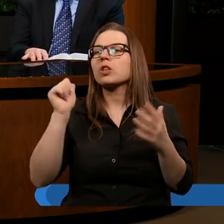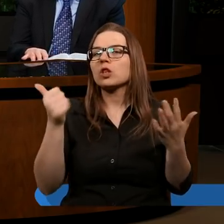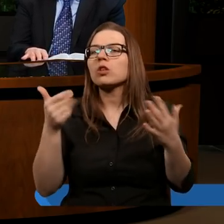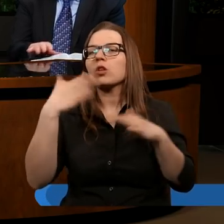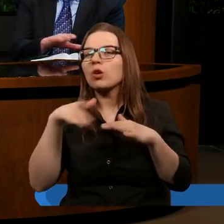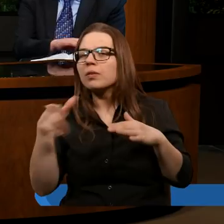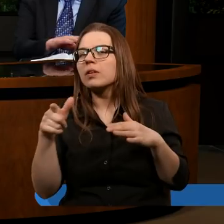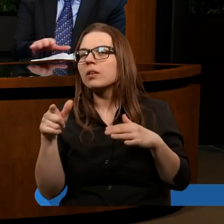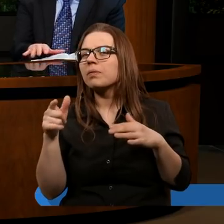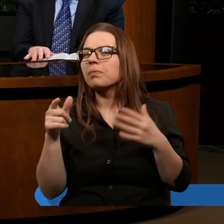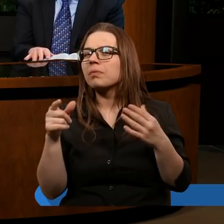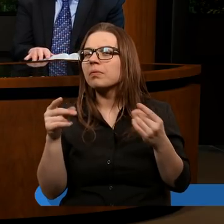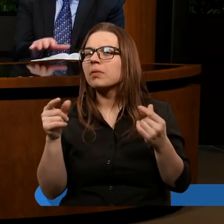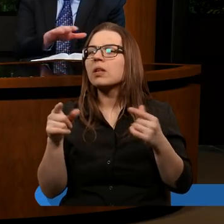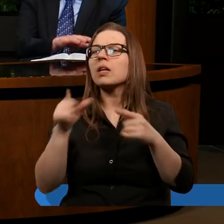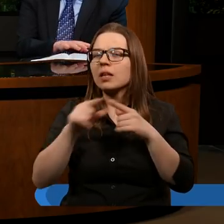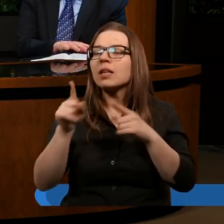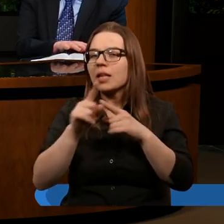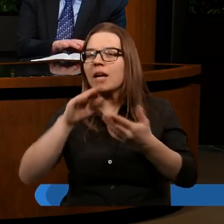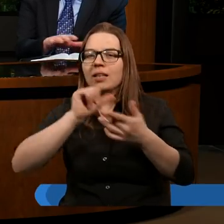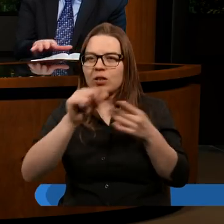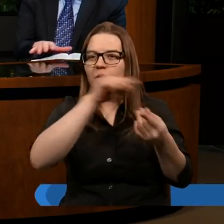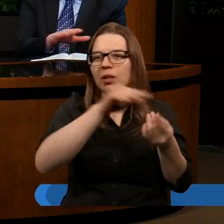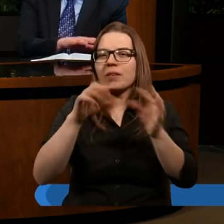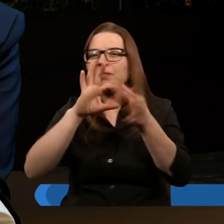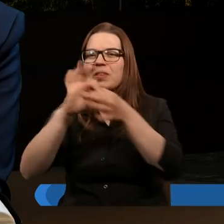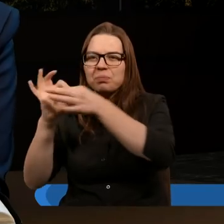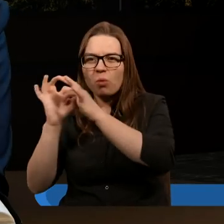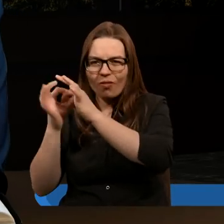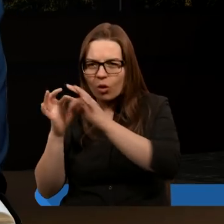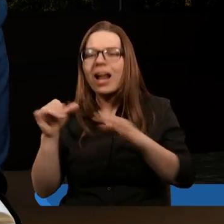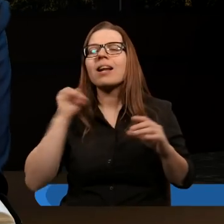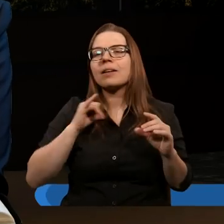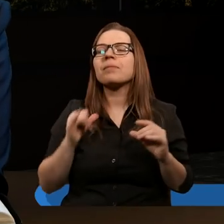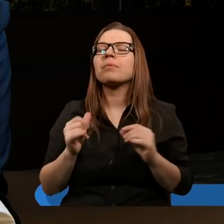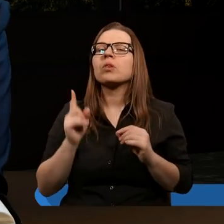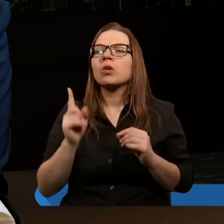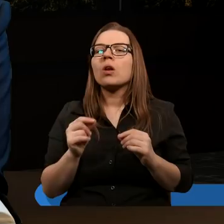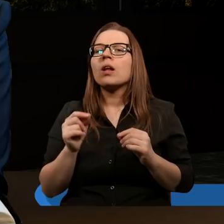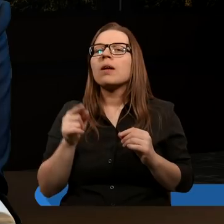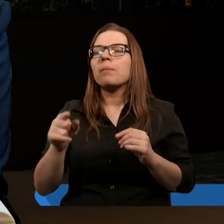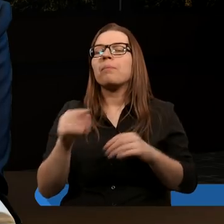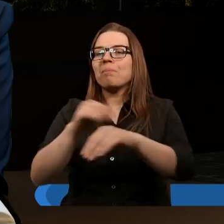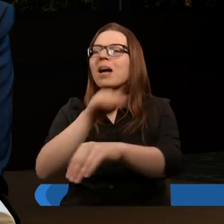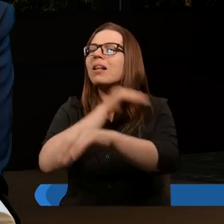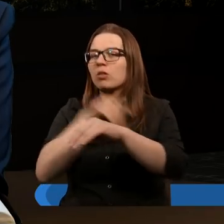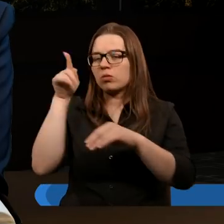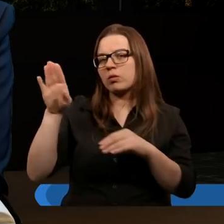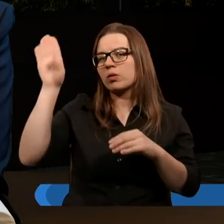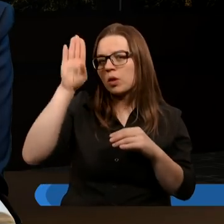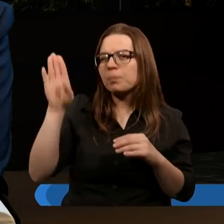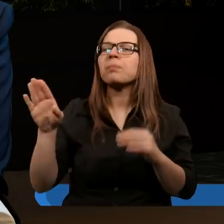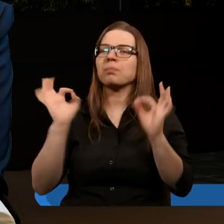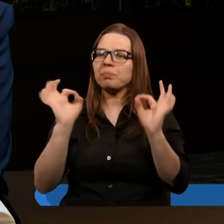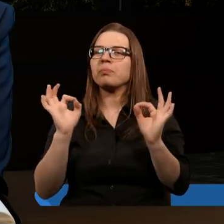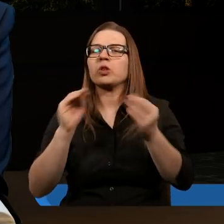rozdział nie tylko koresponduje z listami, ale wręcz nakłada się na te listy, tak, historycznie. To jest taka Boża metoda. Księga Daniela podobnie jest